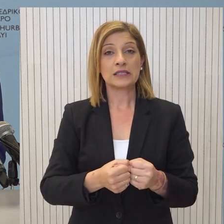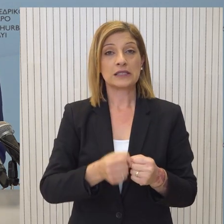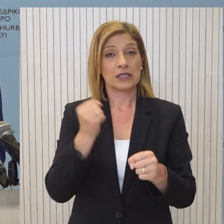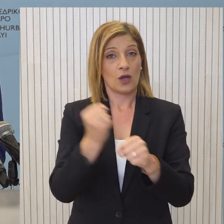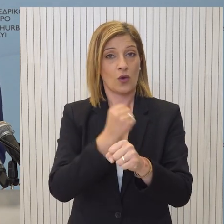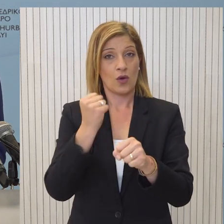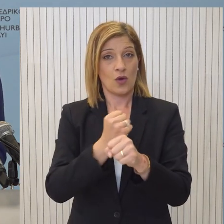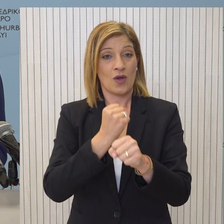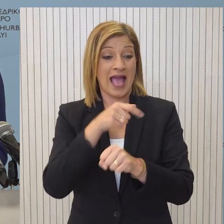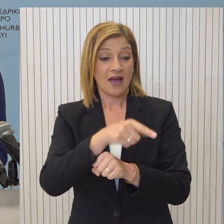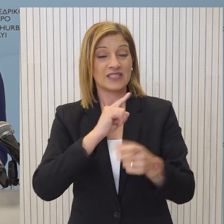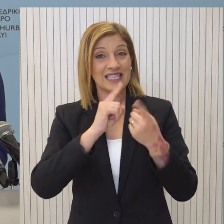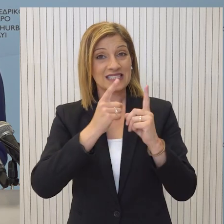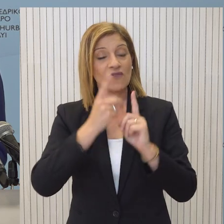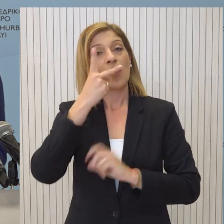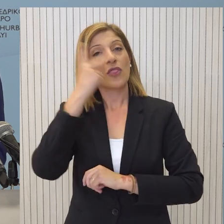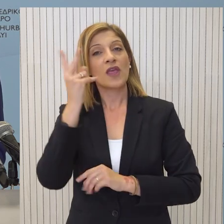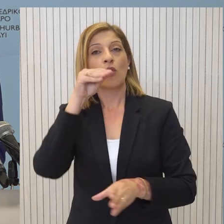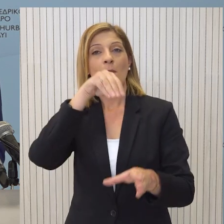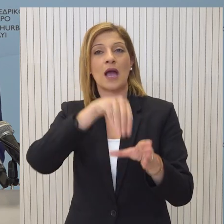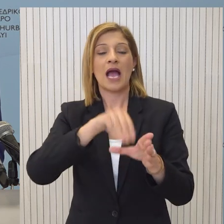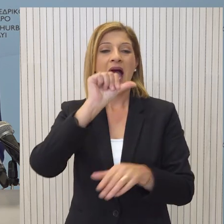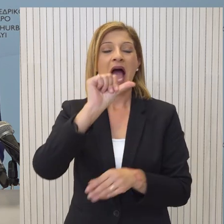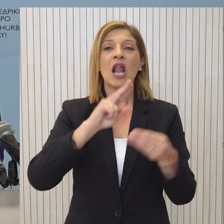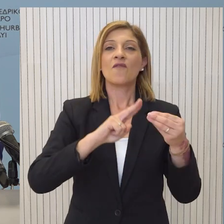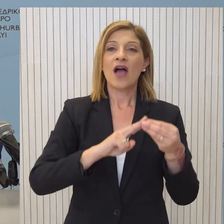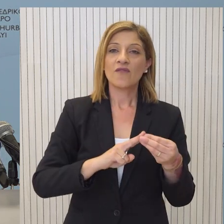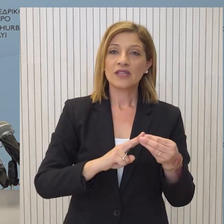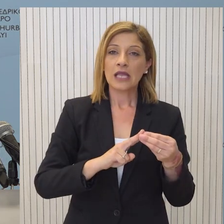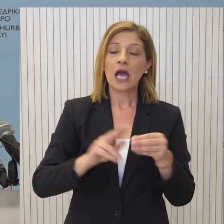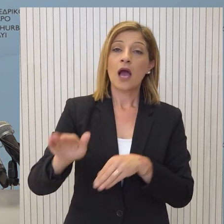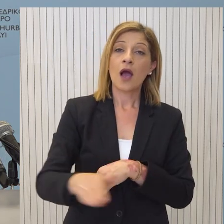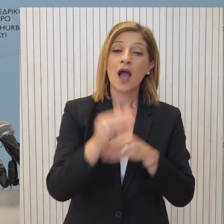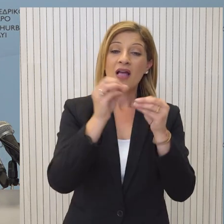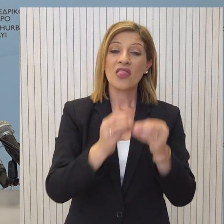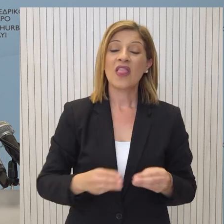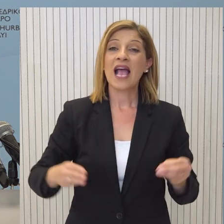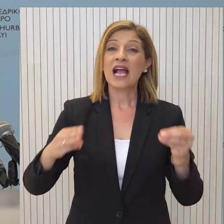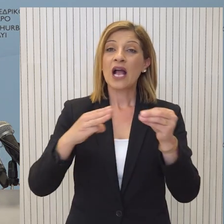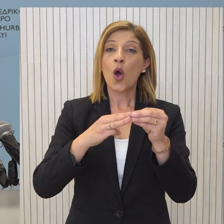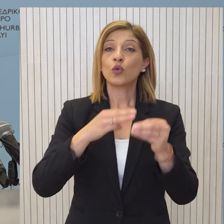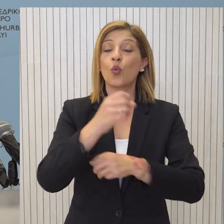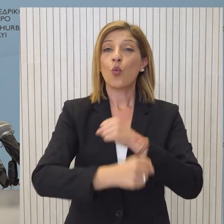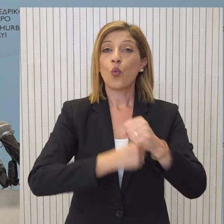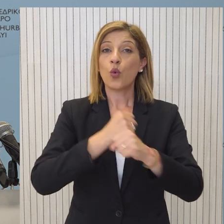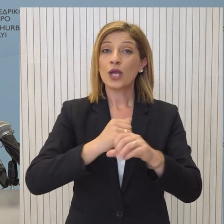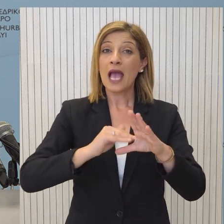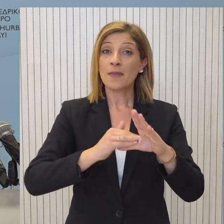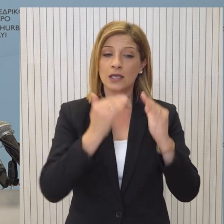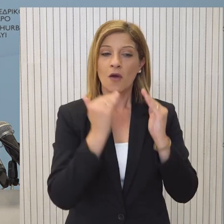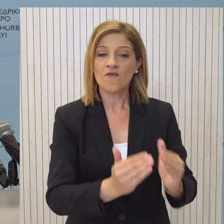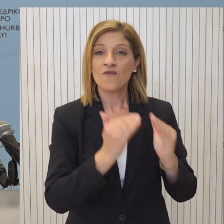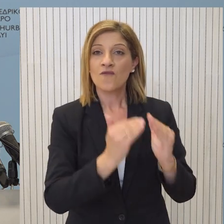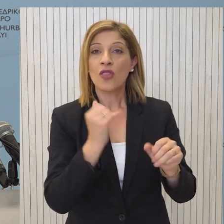ισχύως της παρούσας συμφωνίας θα έχει δικαίωμα ένταξης στην κλίμακα Α7 με τη συμπλήρωση 18 ετών υπηρεσίας στην ίδια θέση,